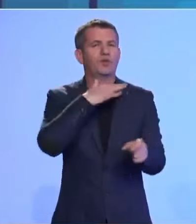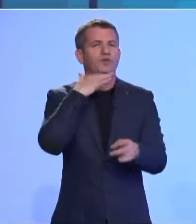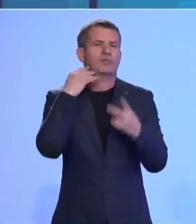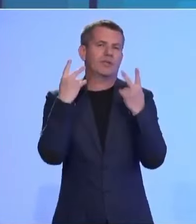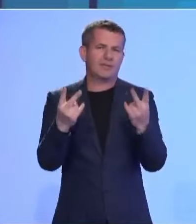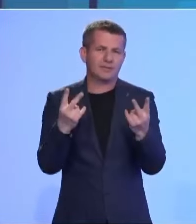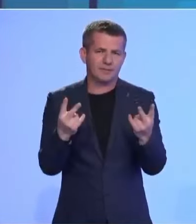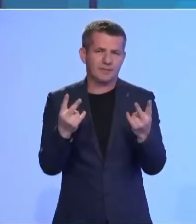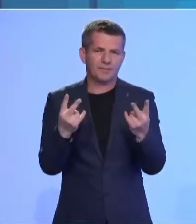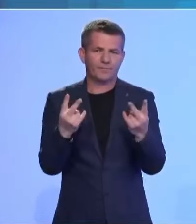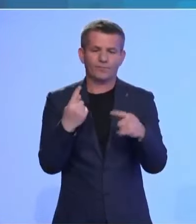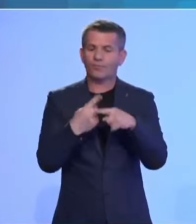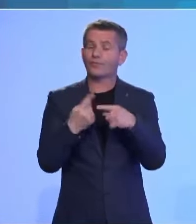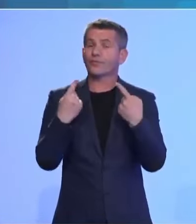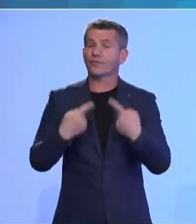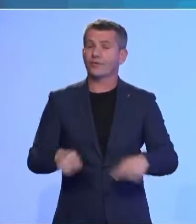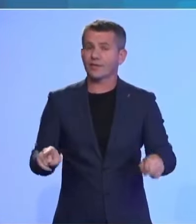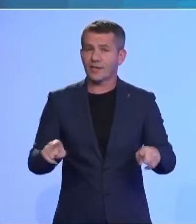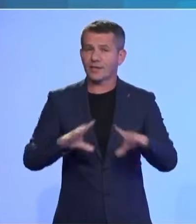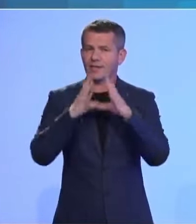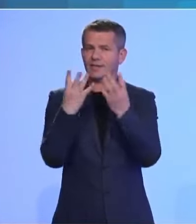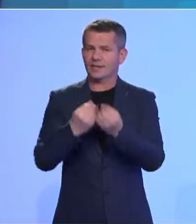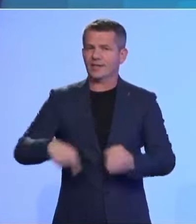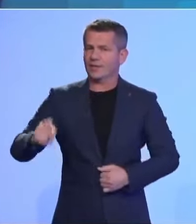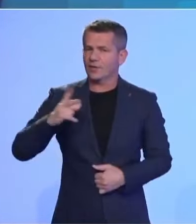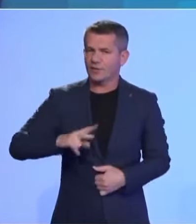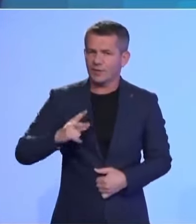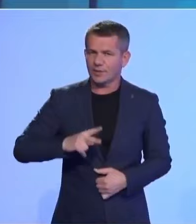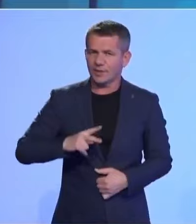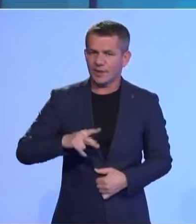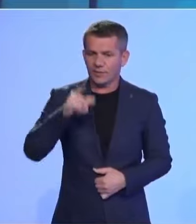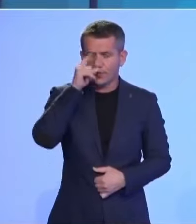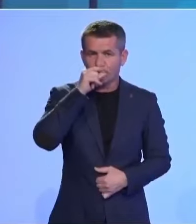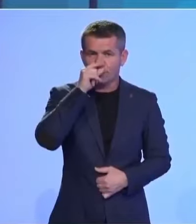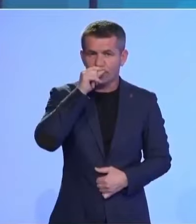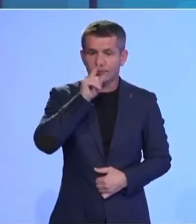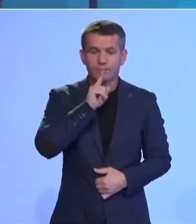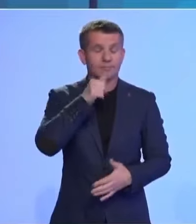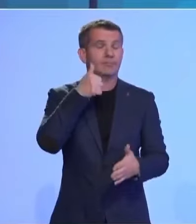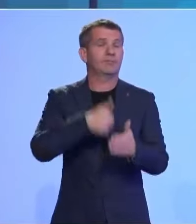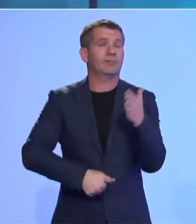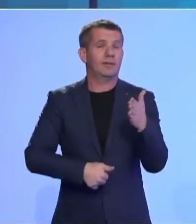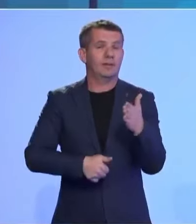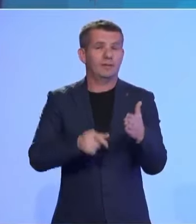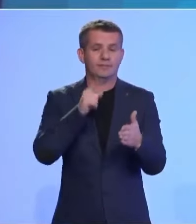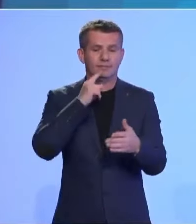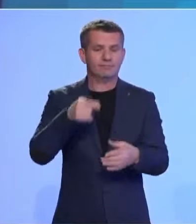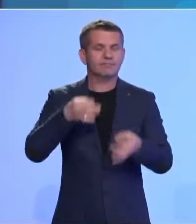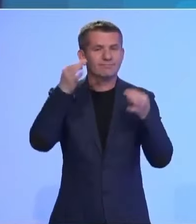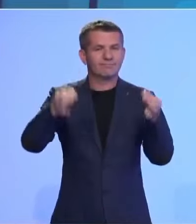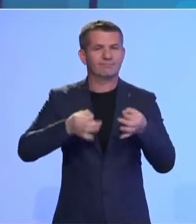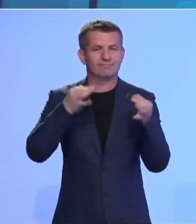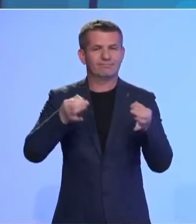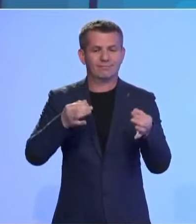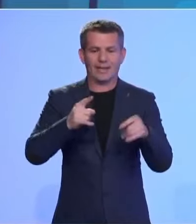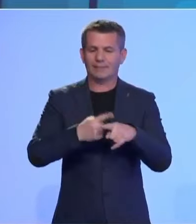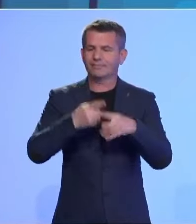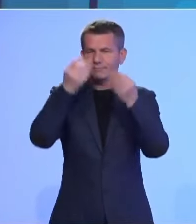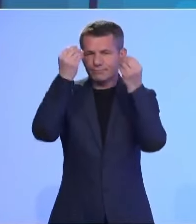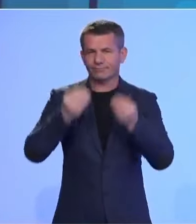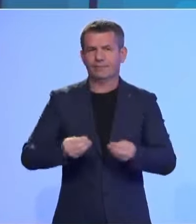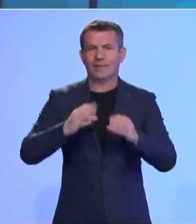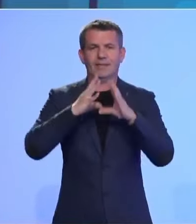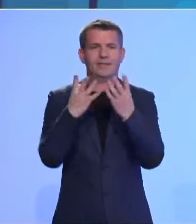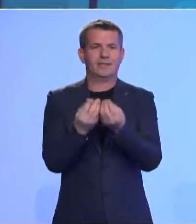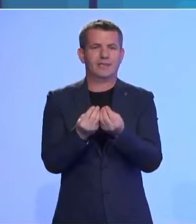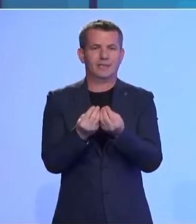rëndësishme dhe veçant edhe për qëtetarët të kësaj Komune nga se për herë të parë shënohët edhe me mbledje Solemne të